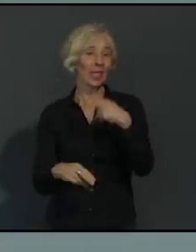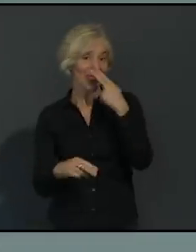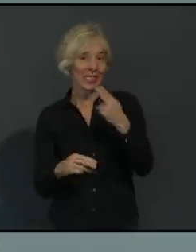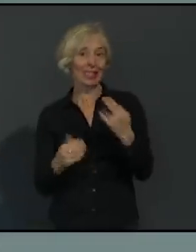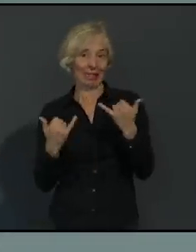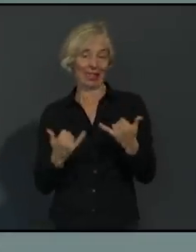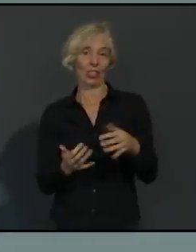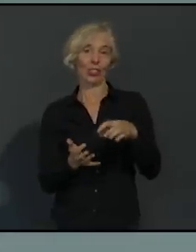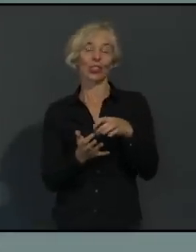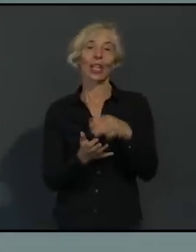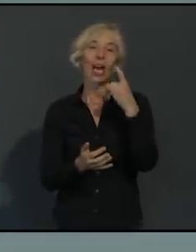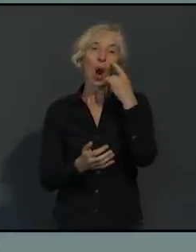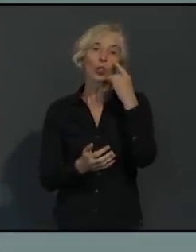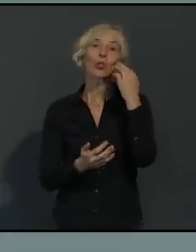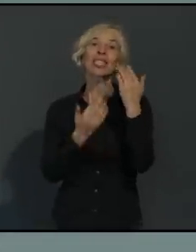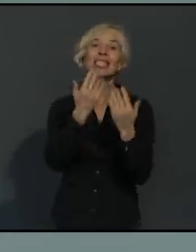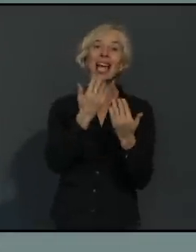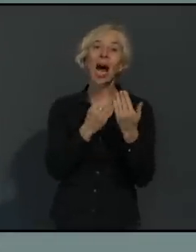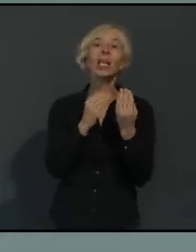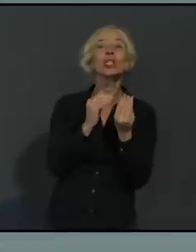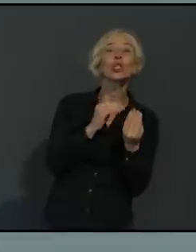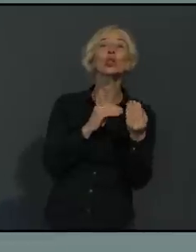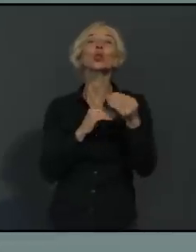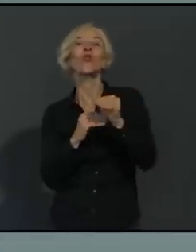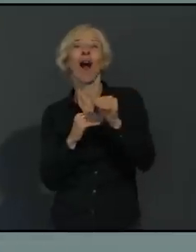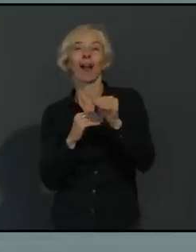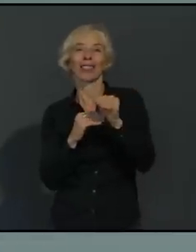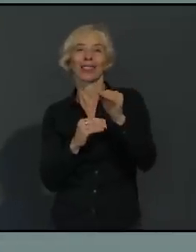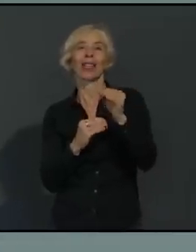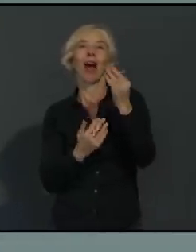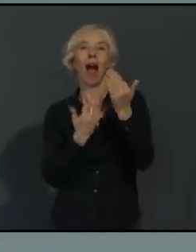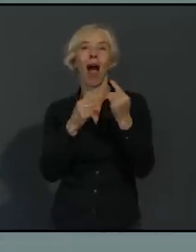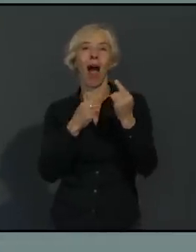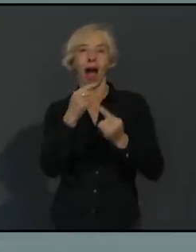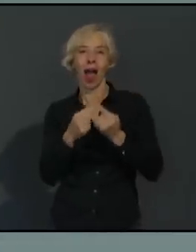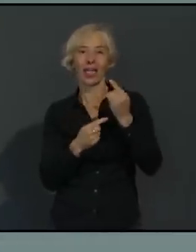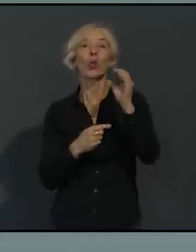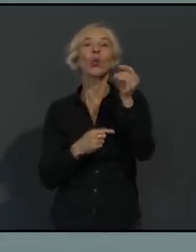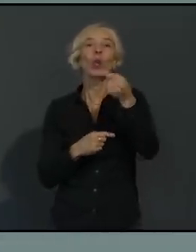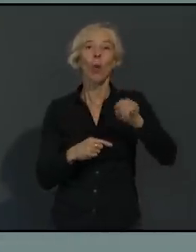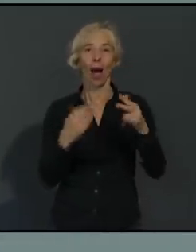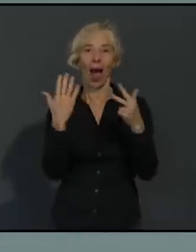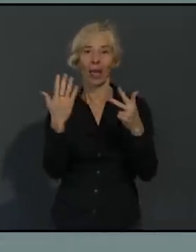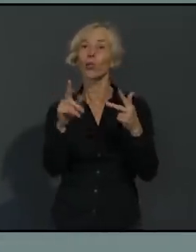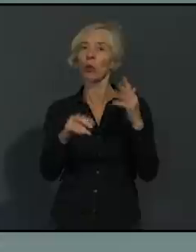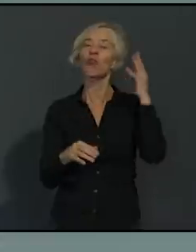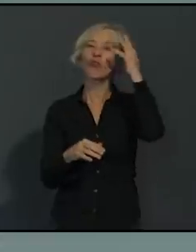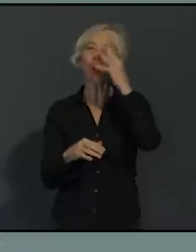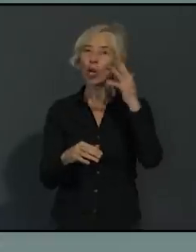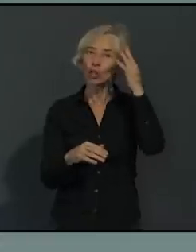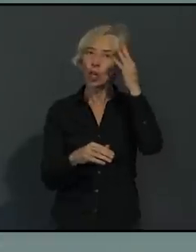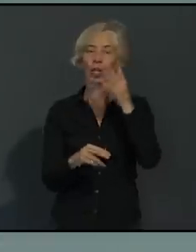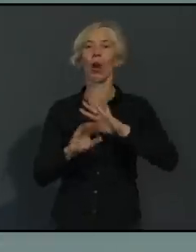Und wenn wir diese Zuwachsrate unterstellt so weiterlaufen lassen würden, also wenn wir unterstellen, dass auch in den